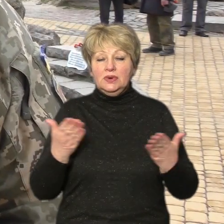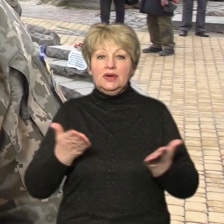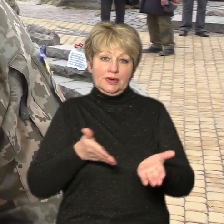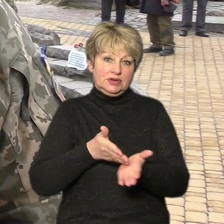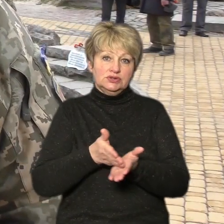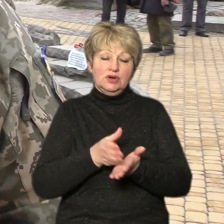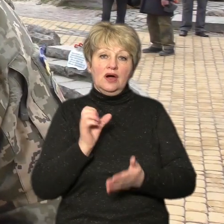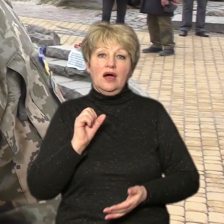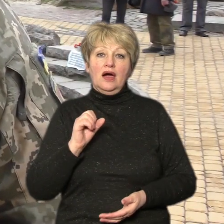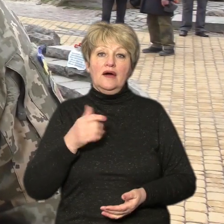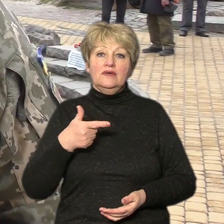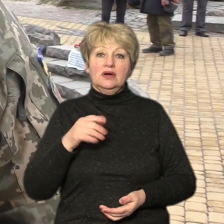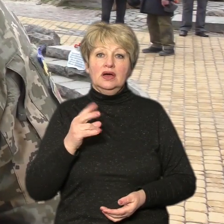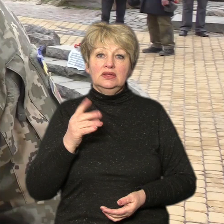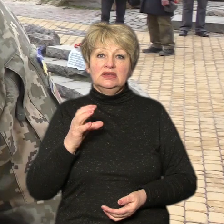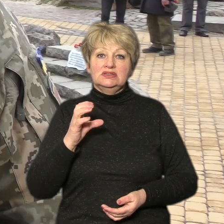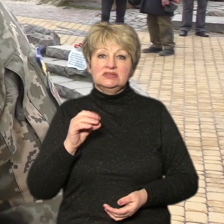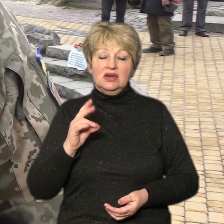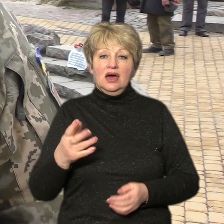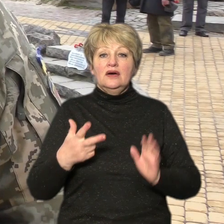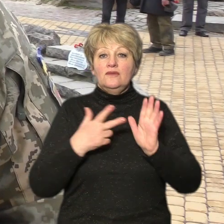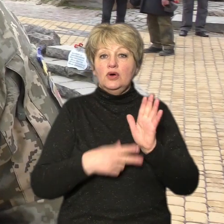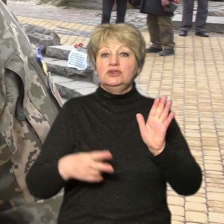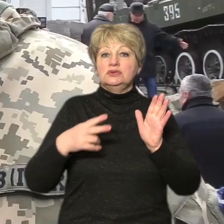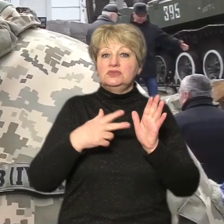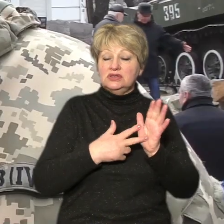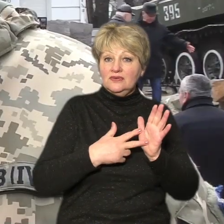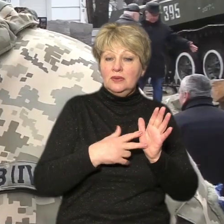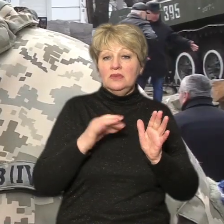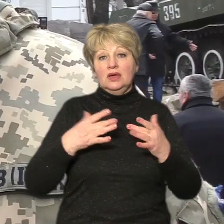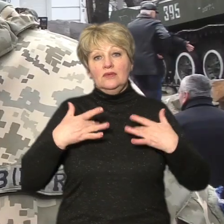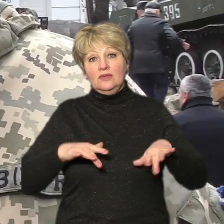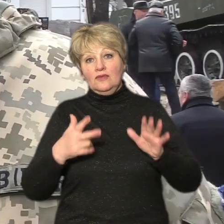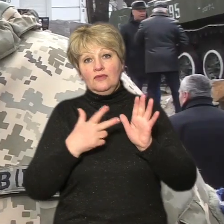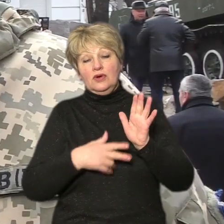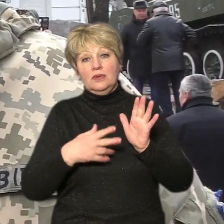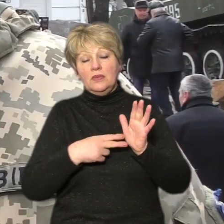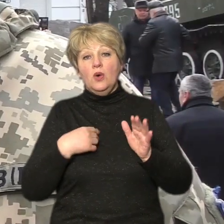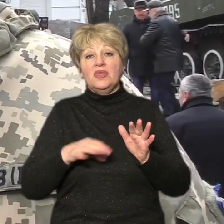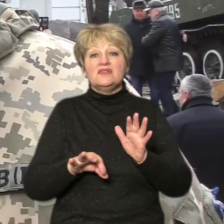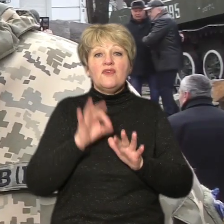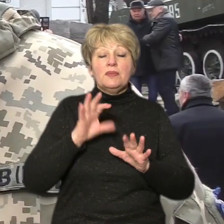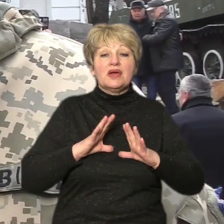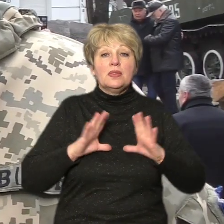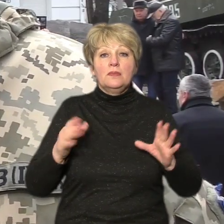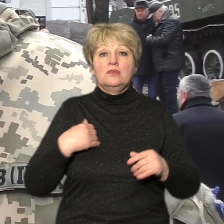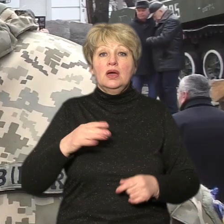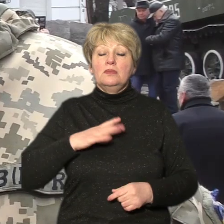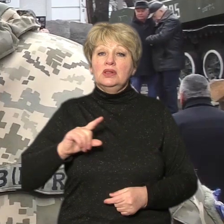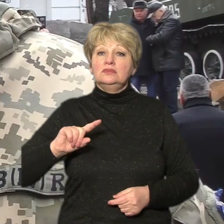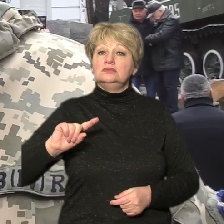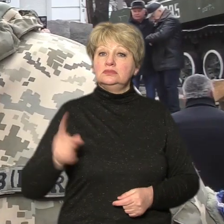Афганістані, призвався в 88-му році, виводився в 89-му році. Можливості виборів у нас не було, тому що ми були призвані в село. Я